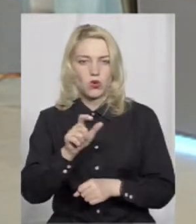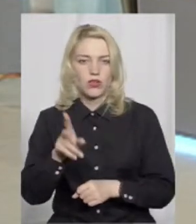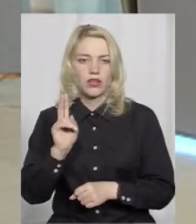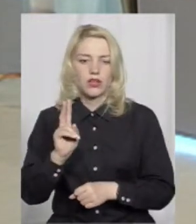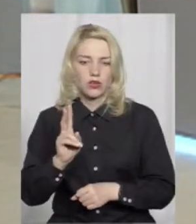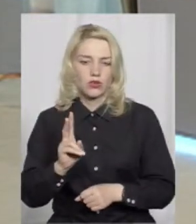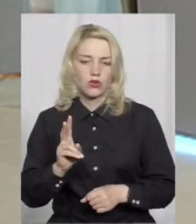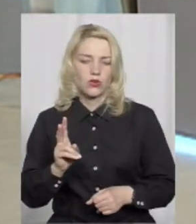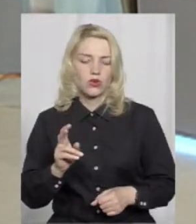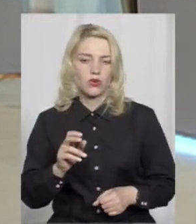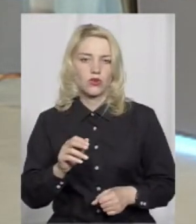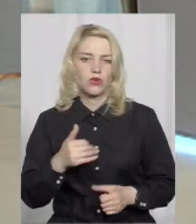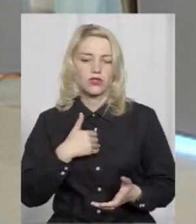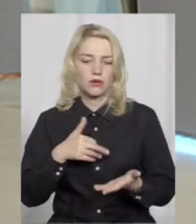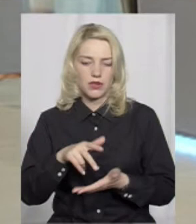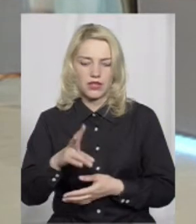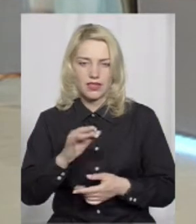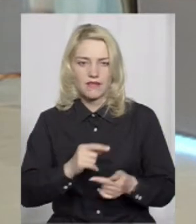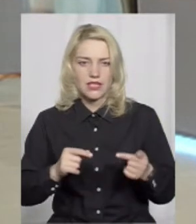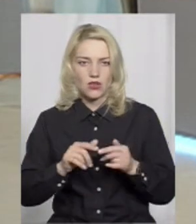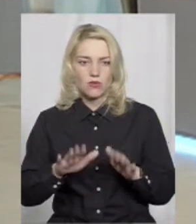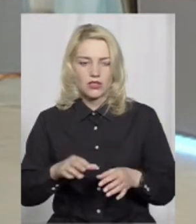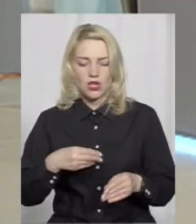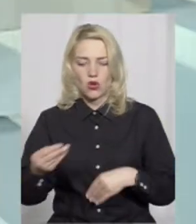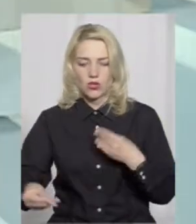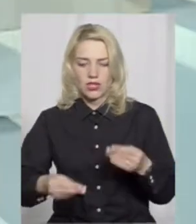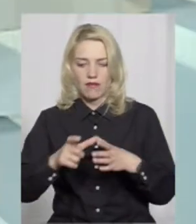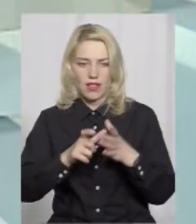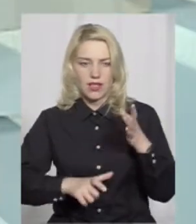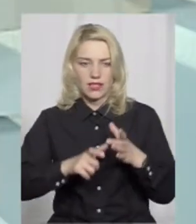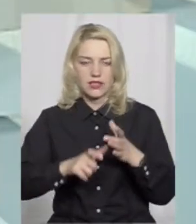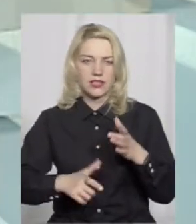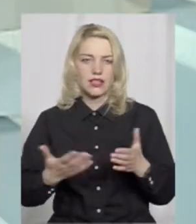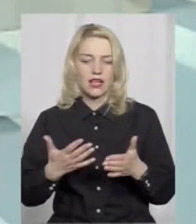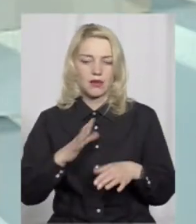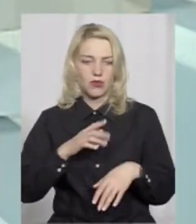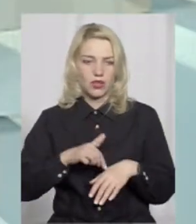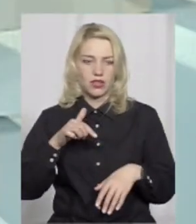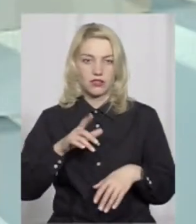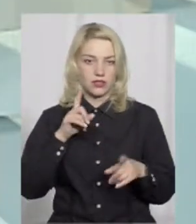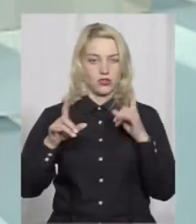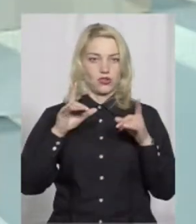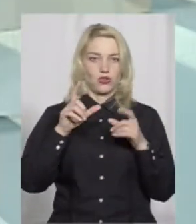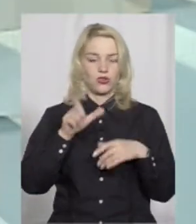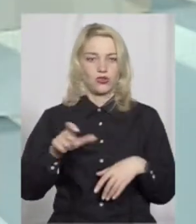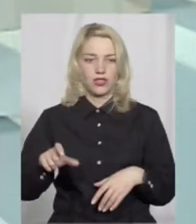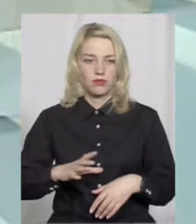дорогу на основному місці. Тобто, і так само роздавав двоємі листівки. А яка була реакція цих людей? Ну, шокуюча.